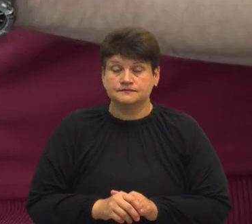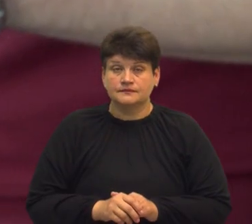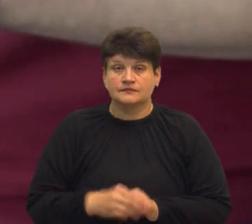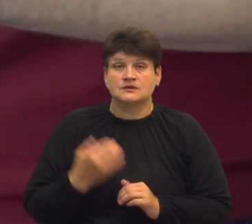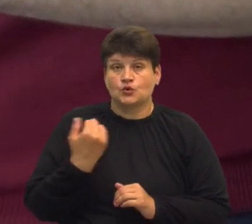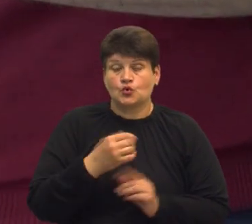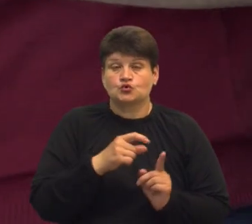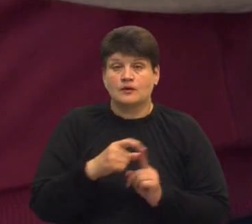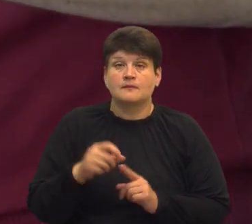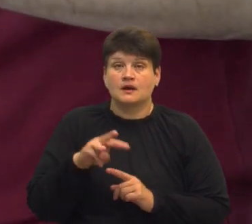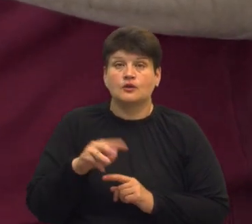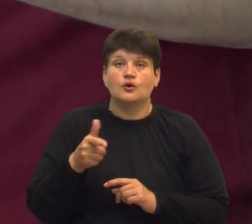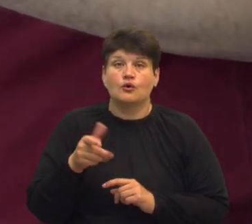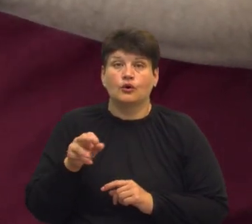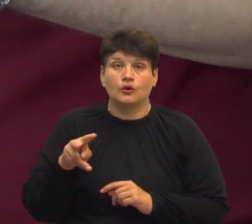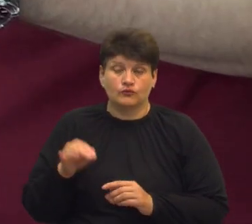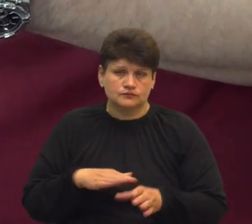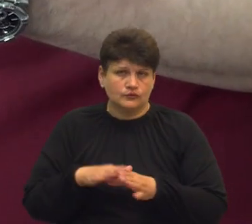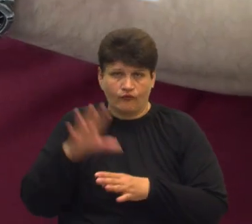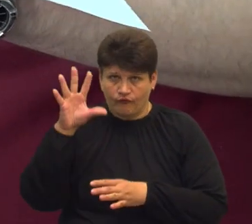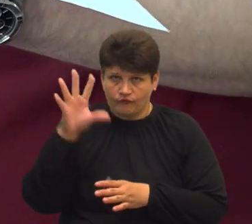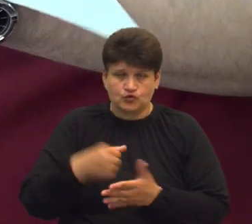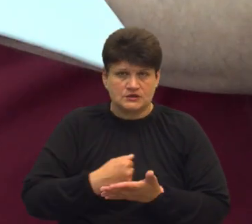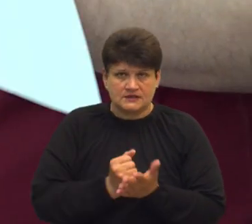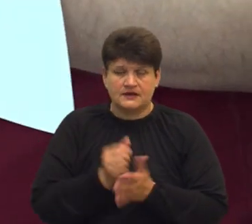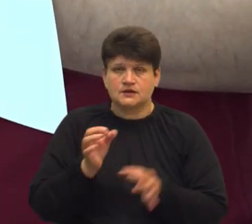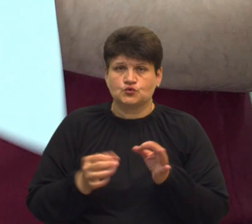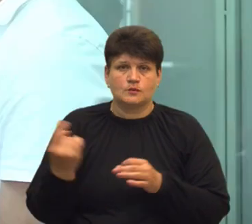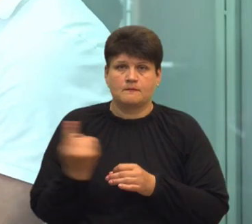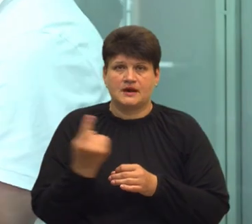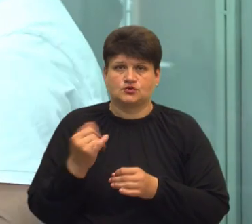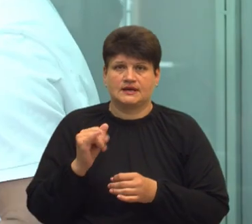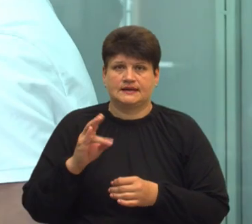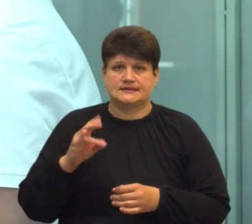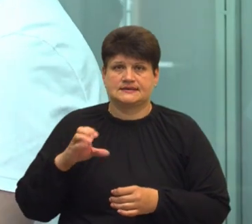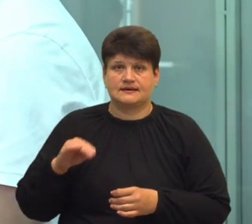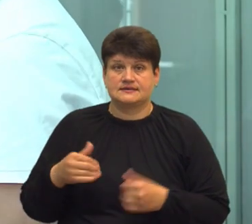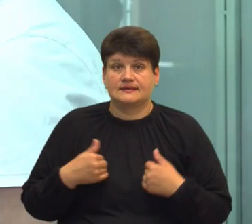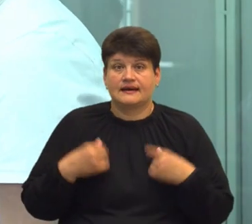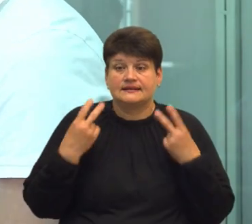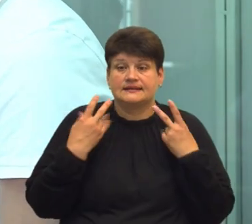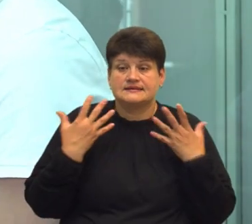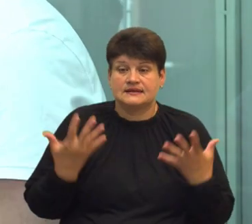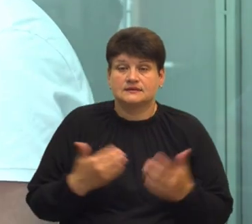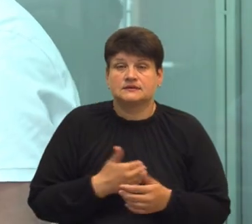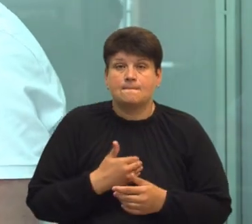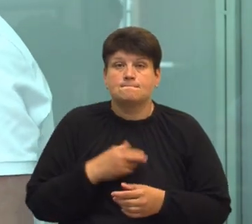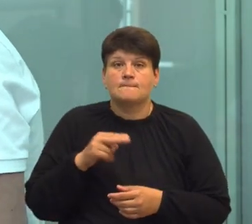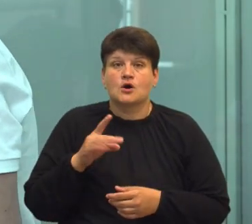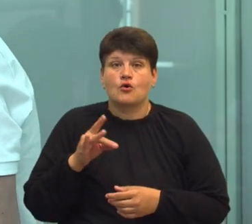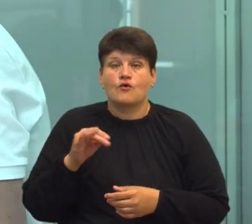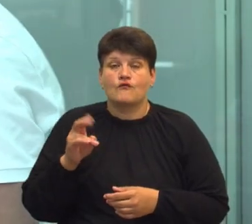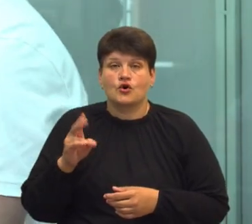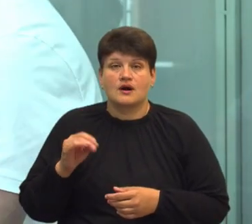словами, Михайло Головко дотримується всього, що йому затвердив суд першої інстанції. Я не знаю мотивації, провокації і дії, здійсно,